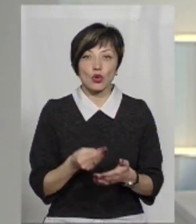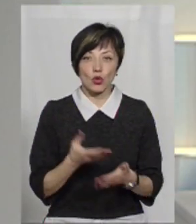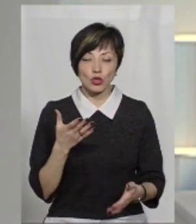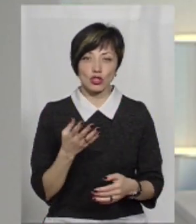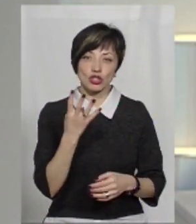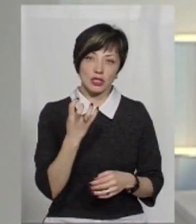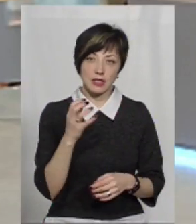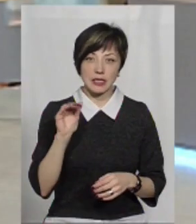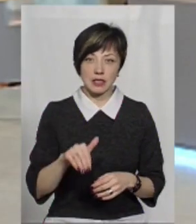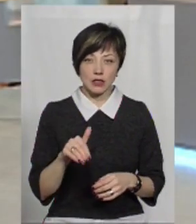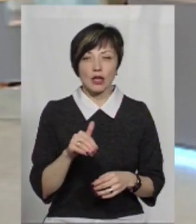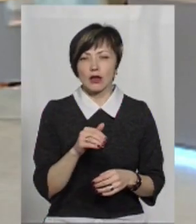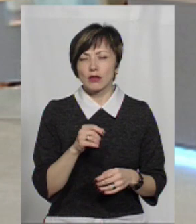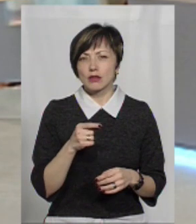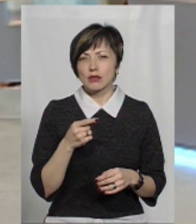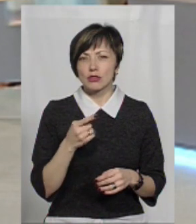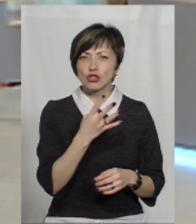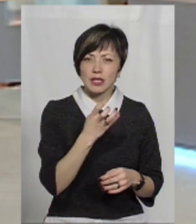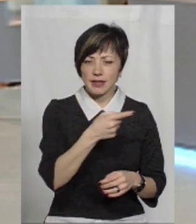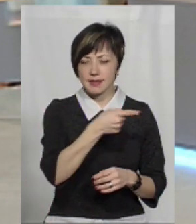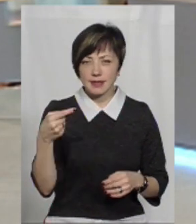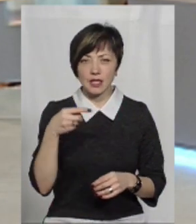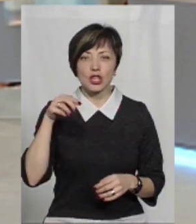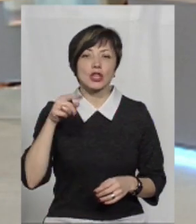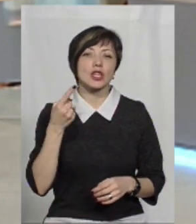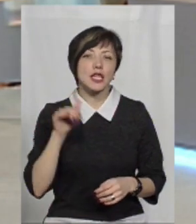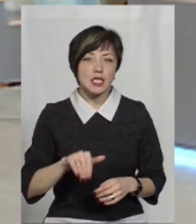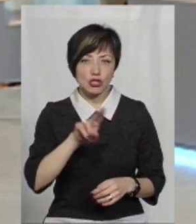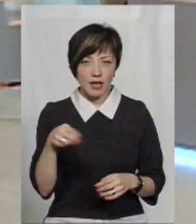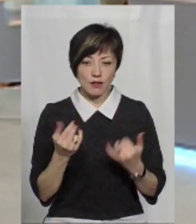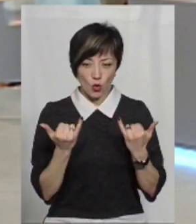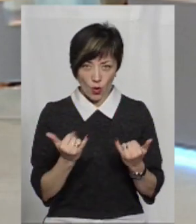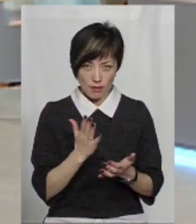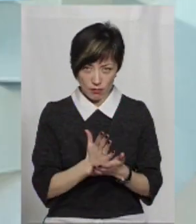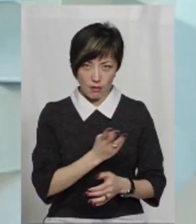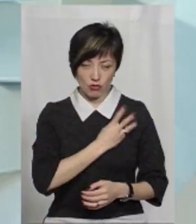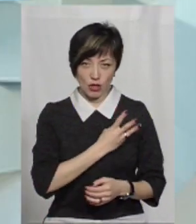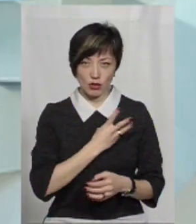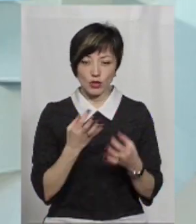дорожче десь на 400 тисячу євро, а от були охочі нині вже легалізувати авто?